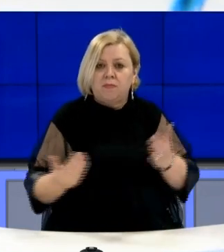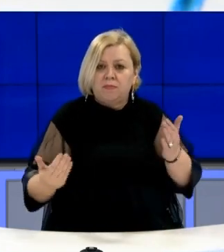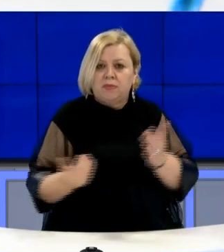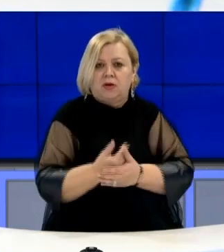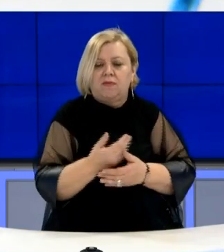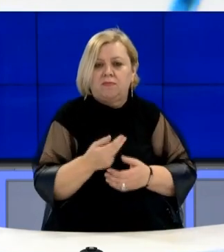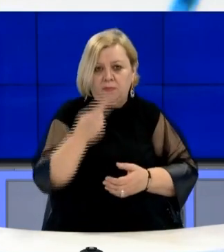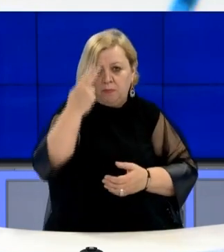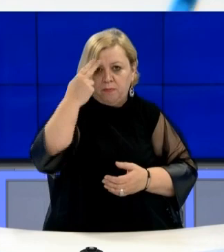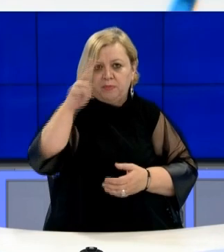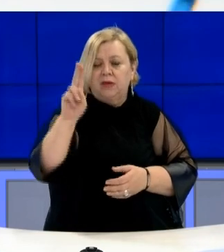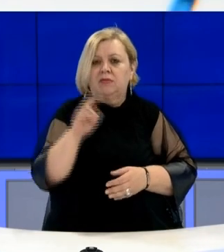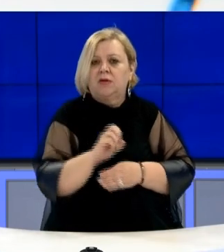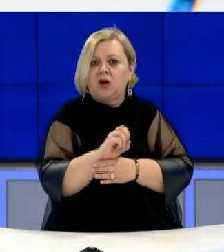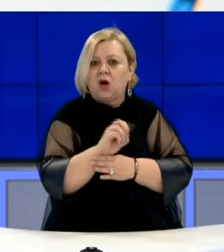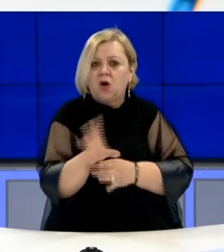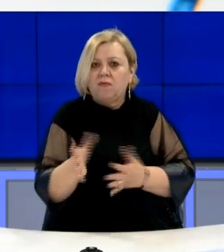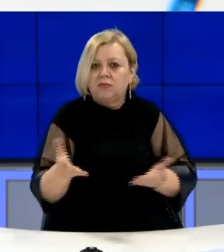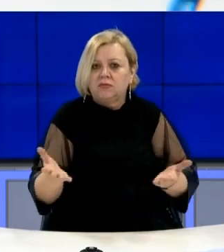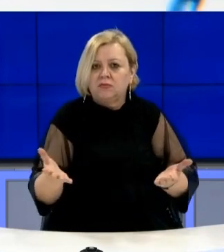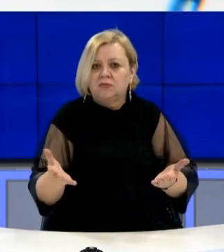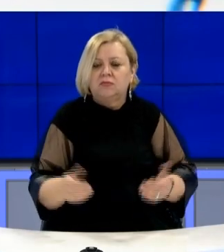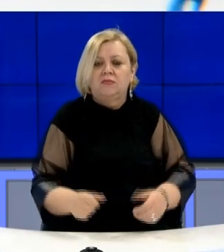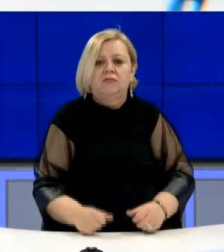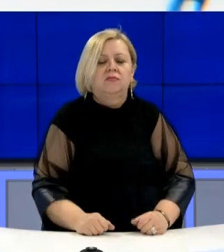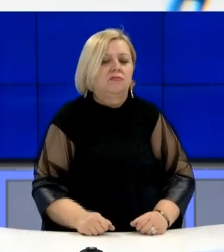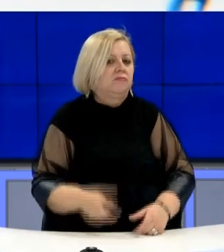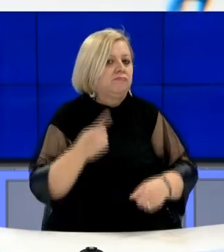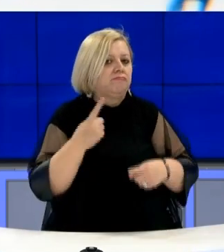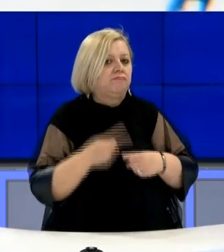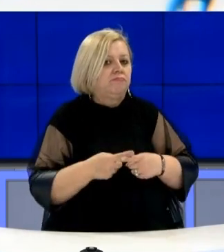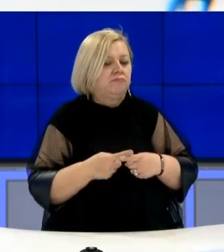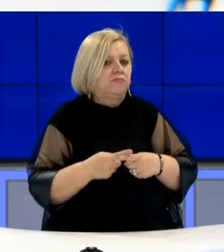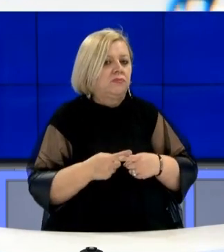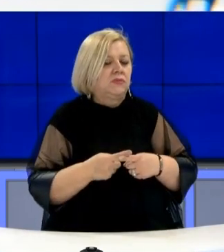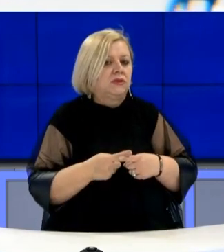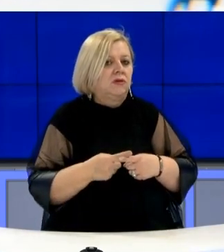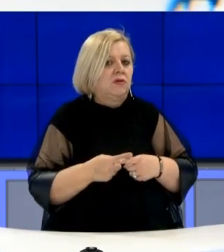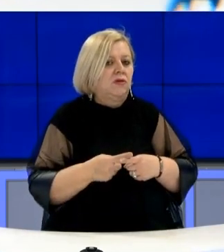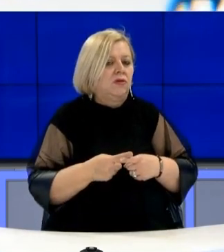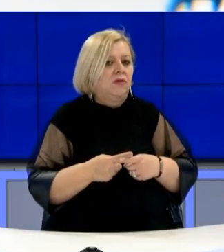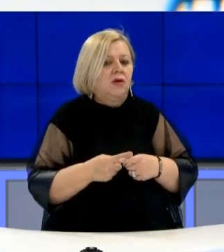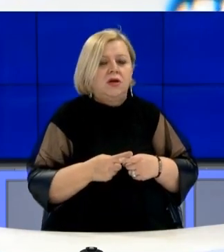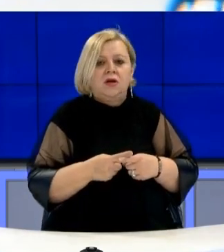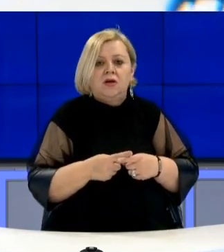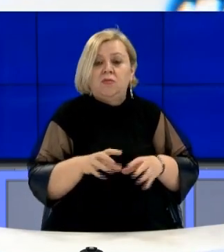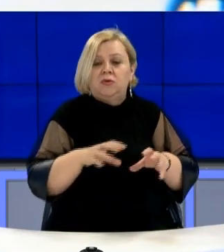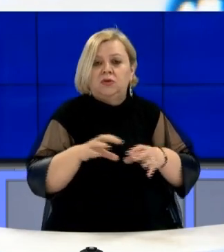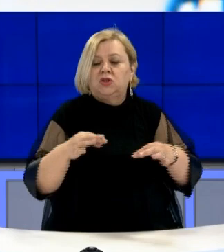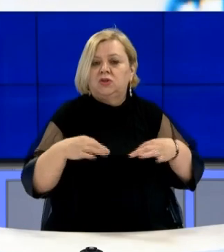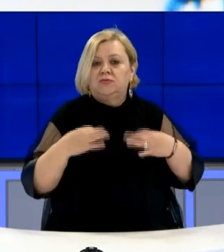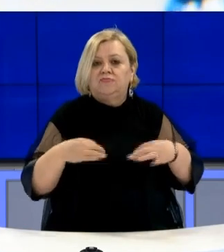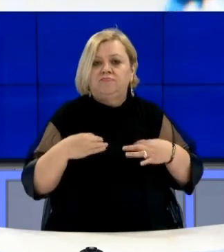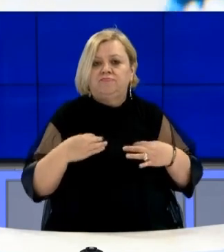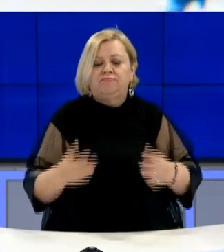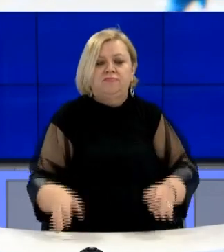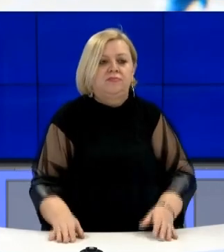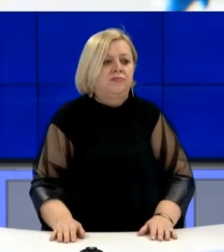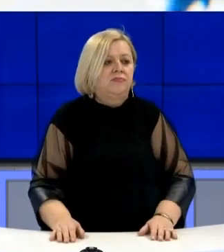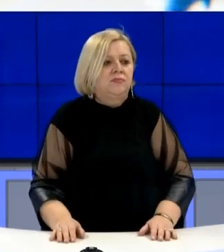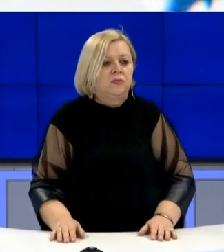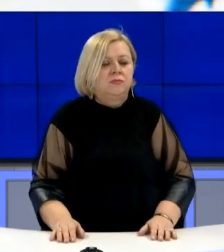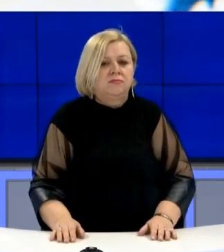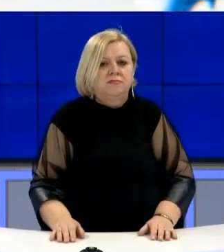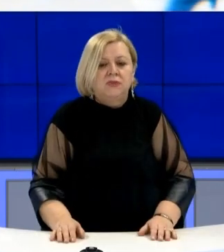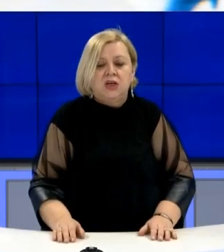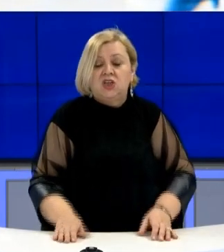panjohëtun, kjo është të kështë një virus i panjohëtun, dhe me të vërtet kjo të atakojë përtuarëshën dhe cërë është shumë shqecuse. Këtë në